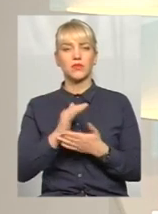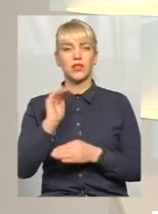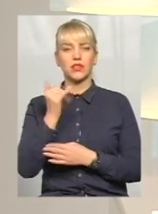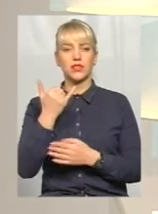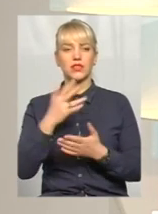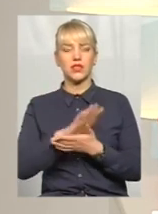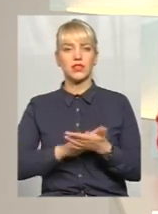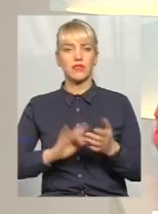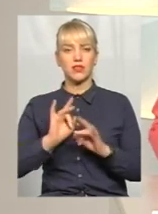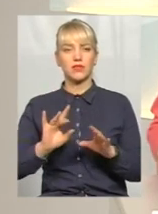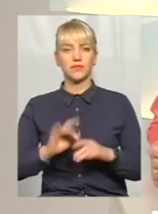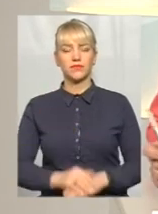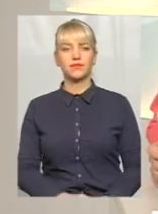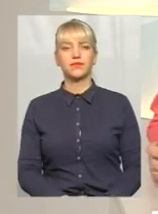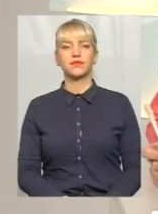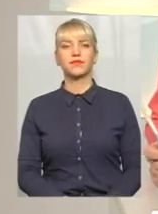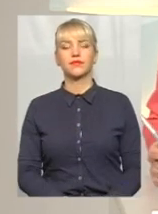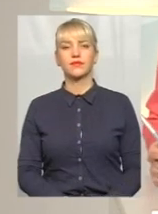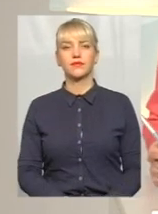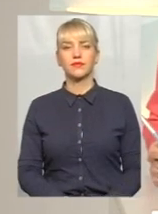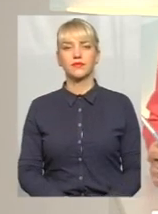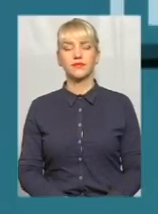Про це далі у сюжеті і повернемося у цю студію.